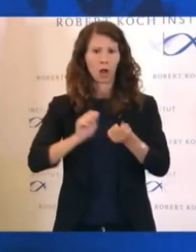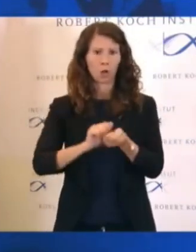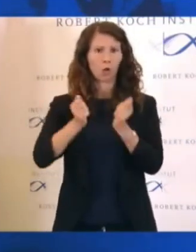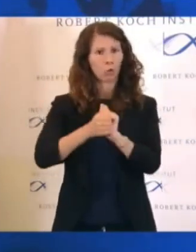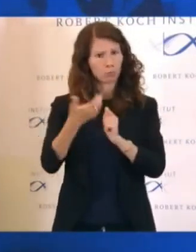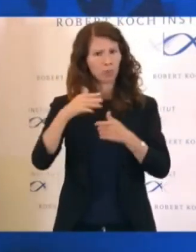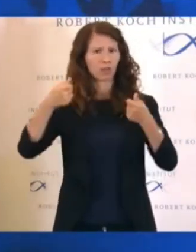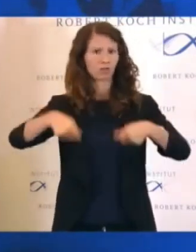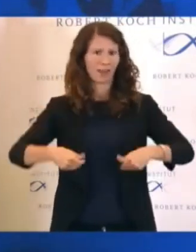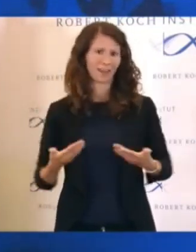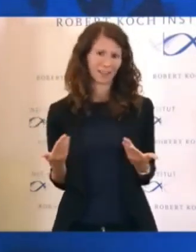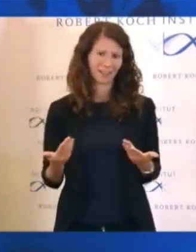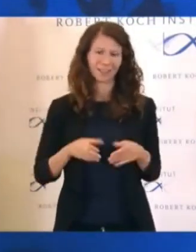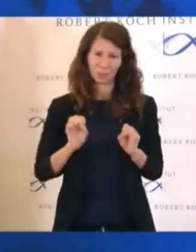Maßnahmen wieder anzieht.